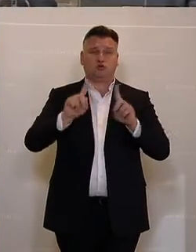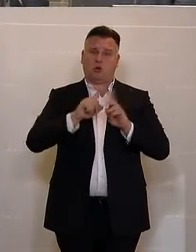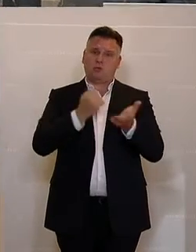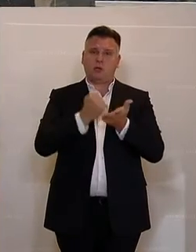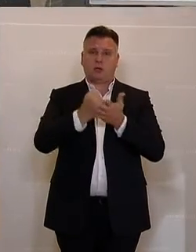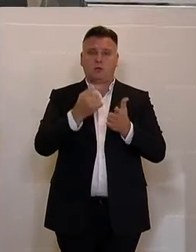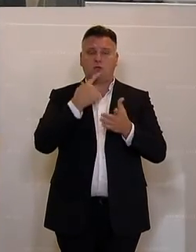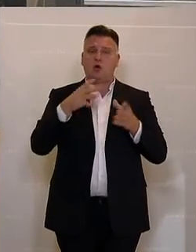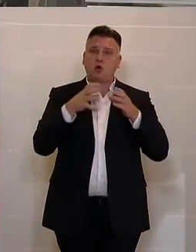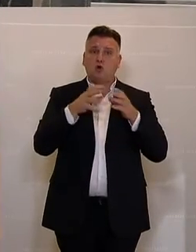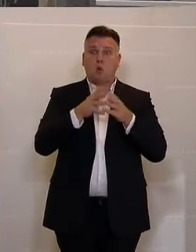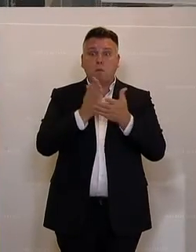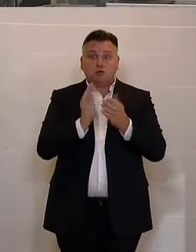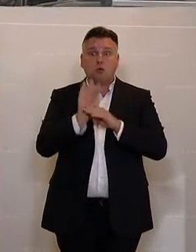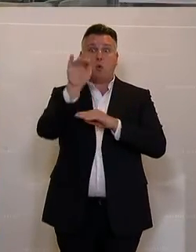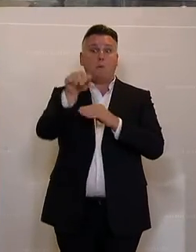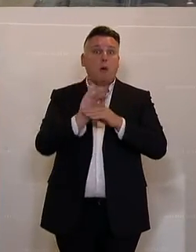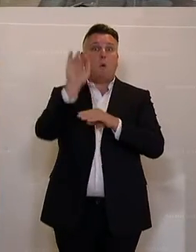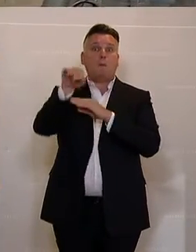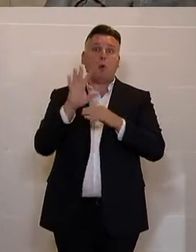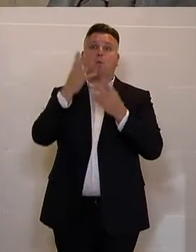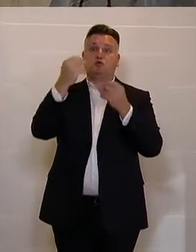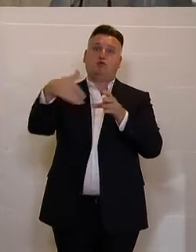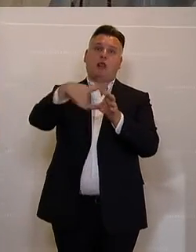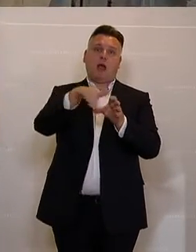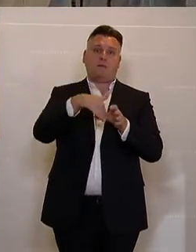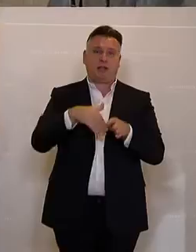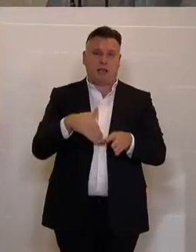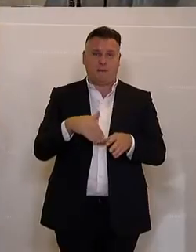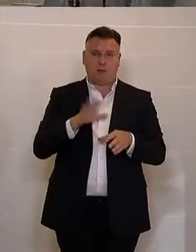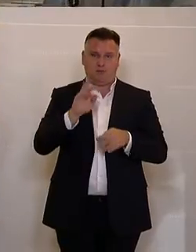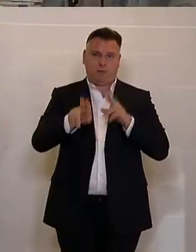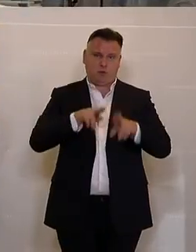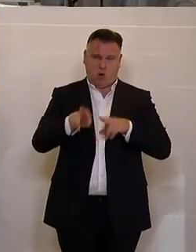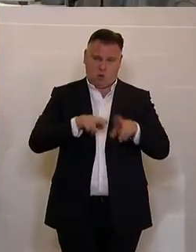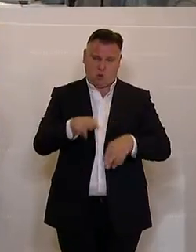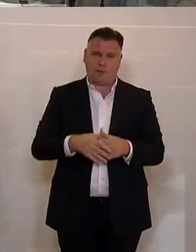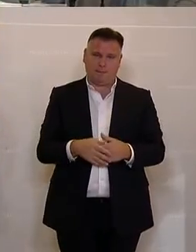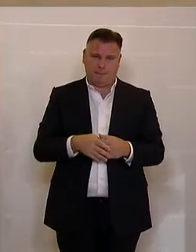Gruppenüberschreitungen, damit sie dementsprechend hier ein Kinderbetreuungsangebot schaffen können.